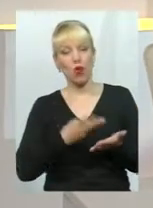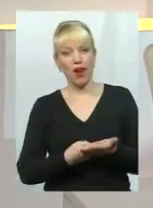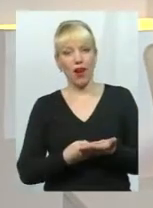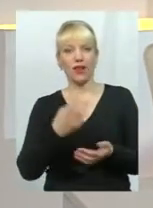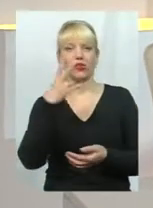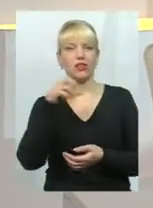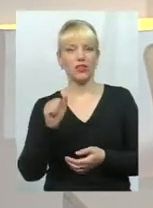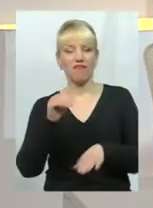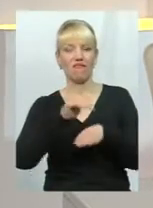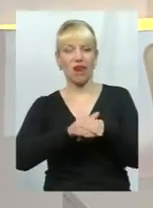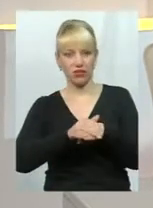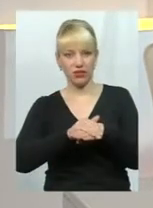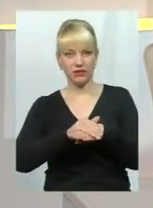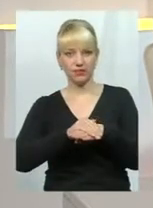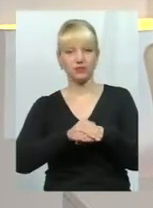факт,